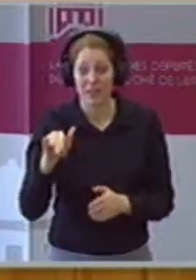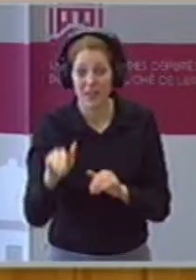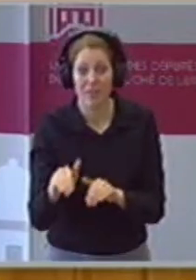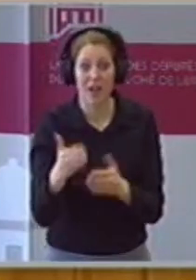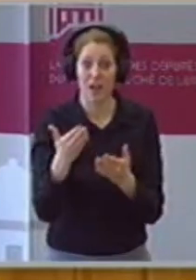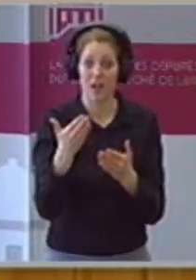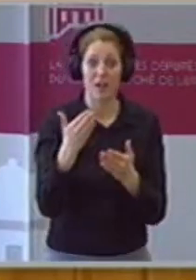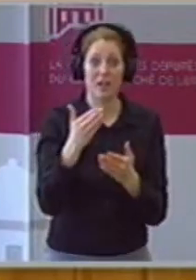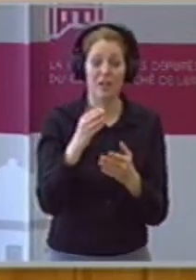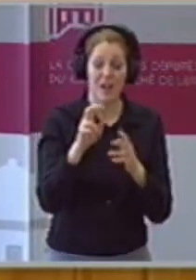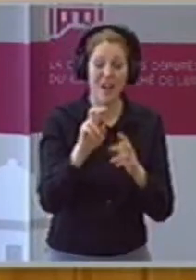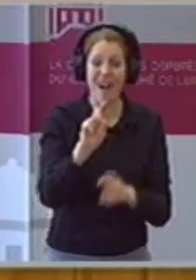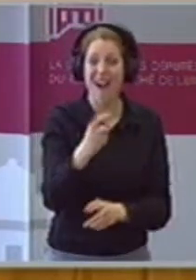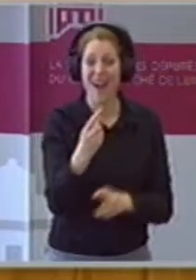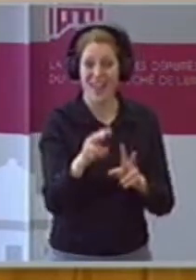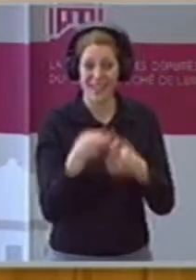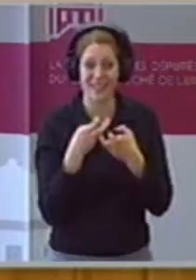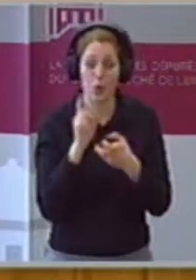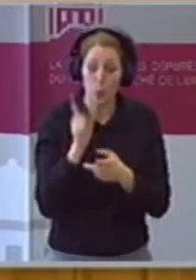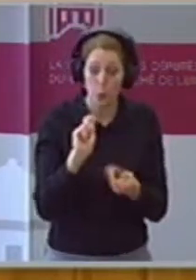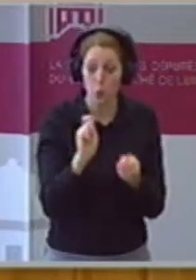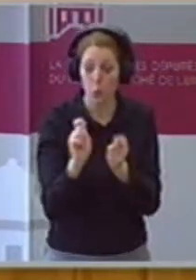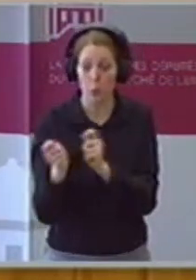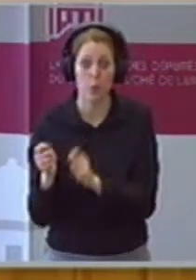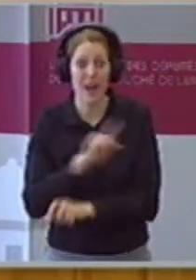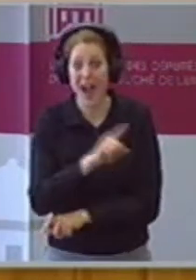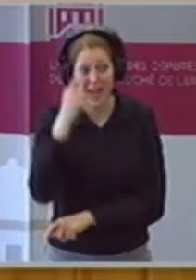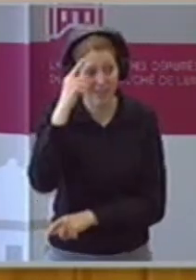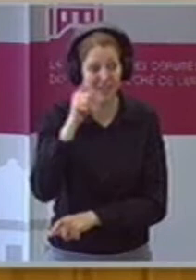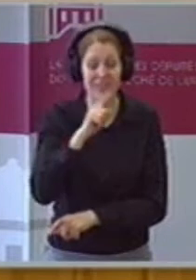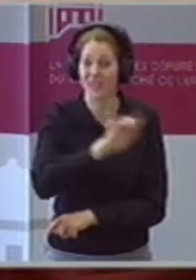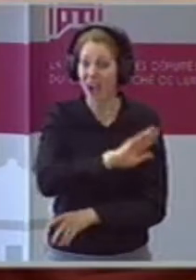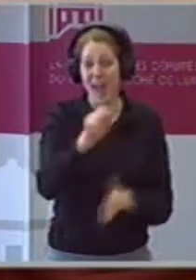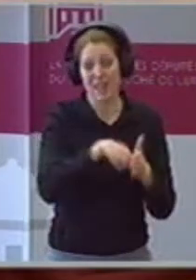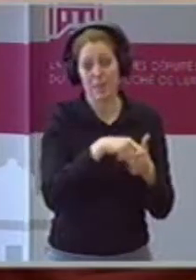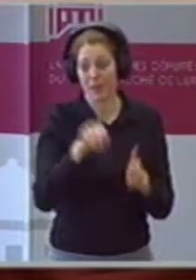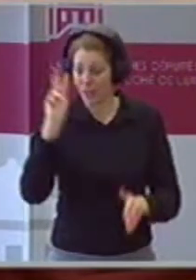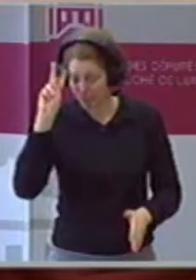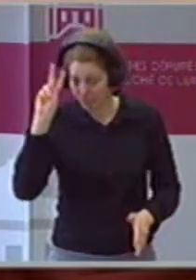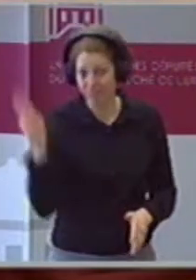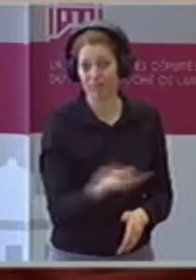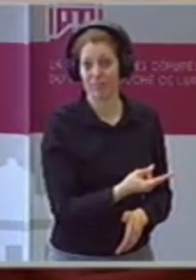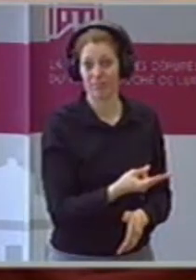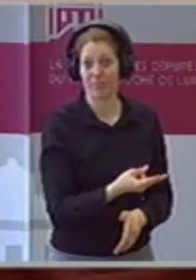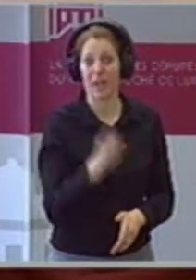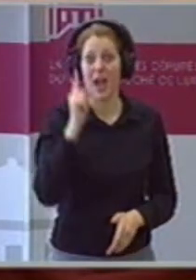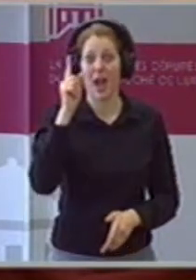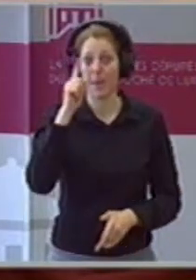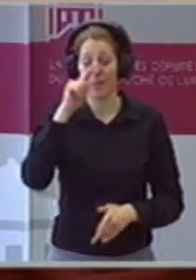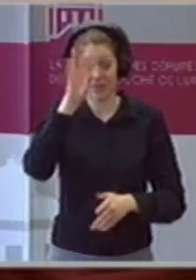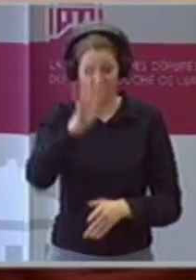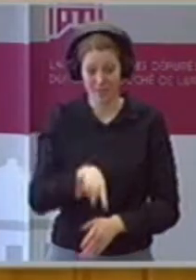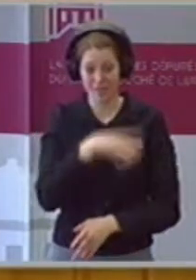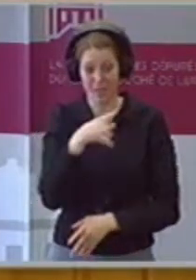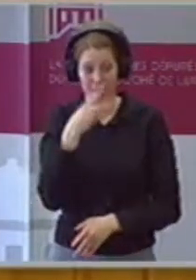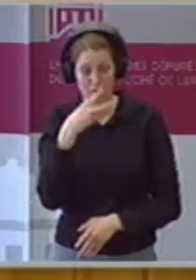übergreifend eins. Wir wollen aber an der Tabelle schauen, Herr Präsident, die in der Umzeit von der Regierung in der Steuerreform L